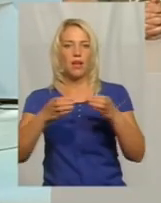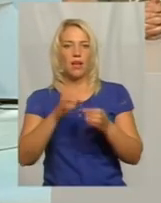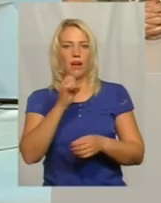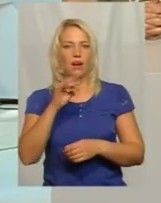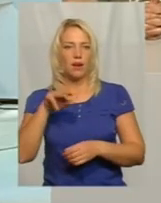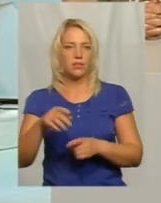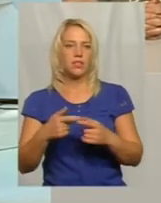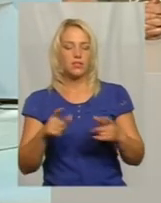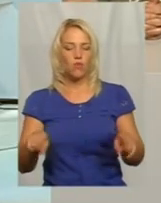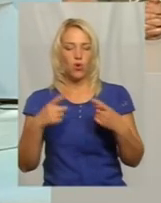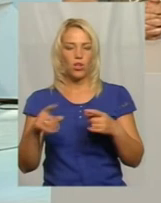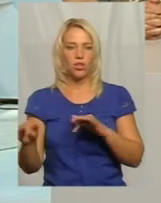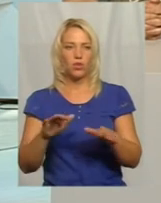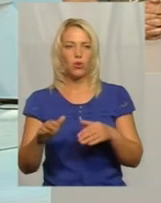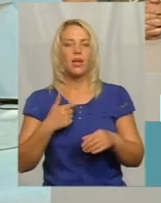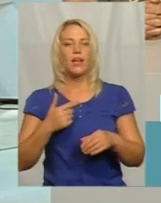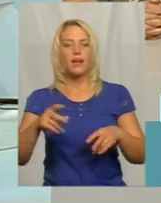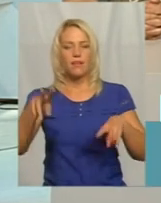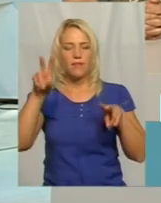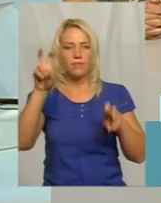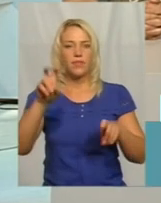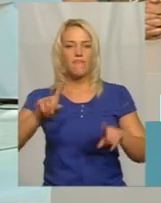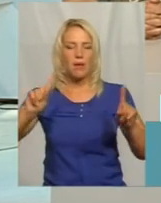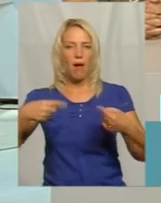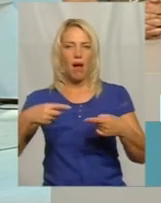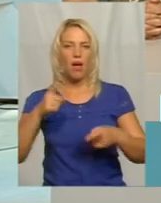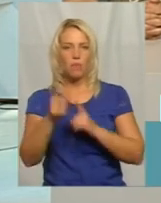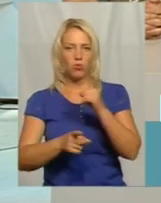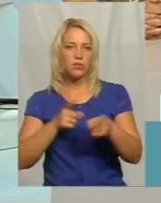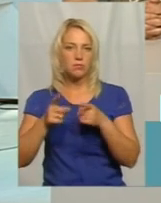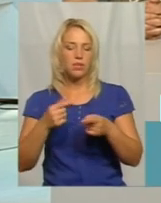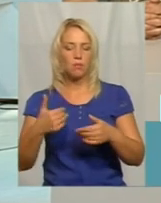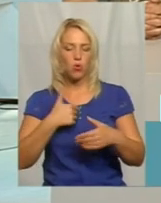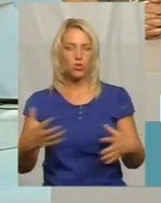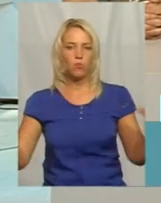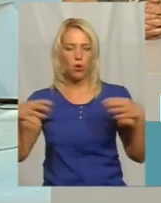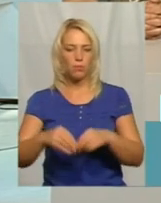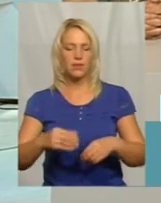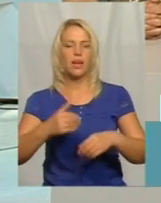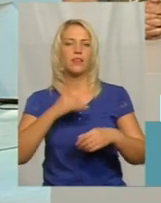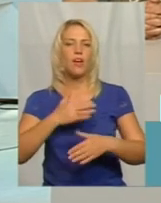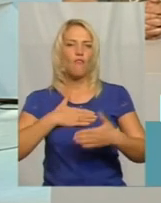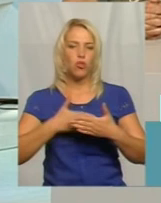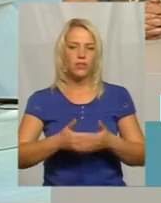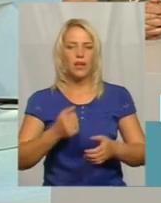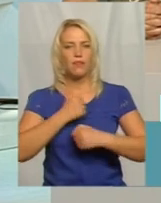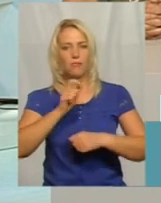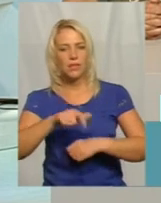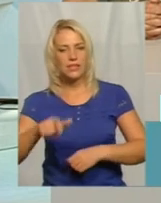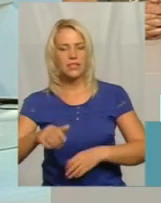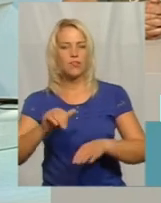рух, який має назву «Вимагаємо змін», де ми хочемо об'єднати волонтерів, бійців, добровольців,